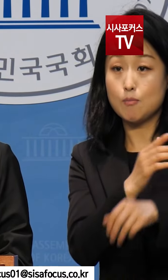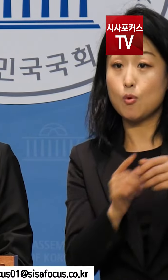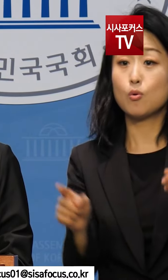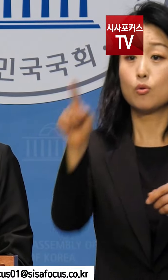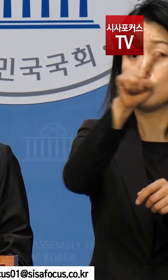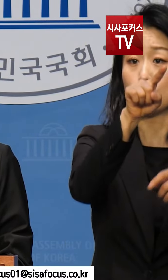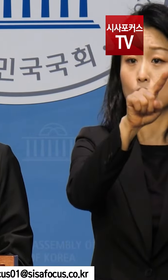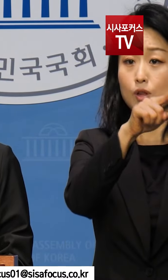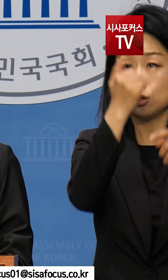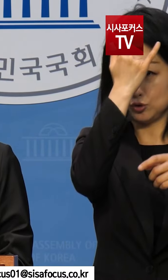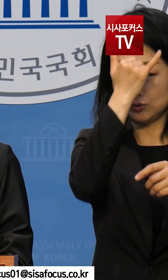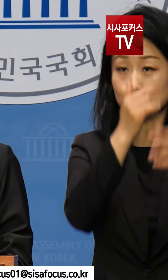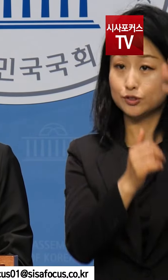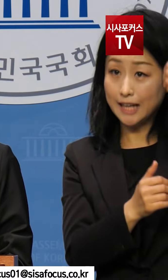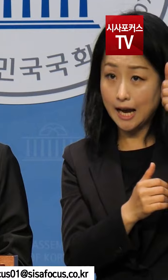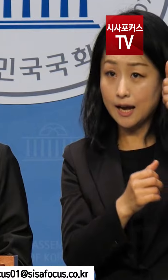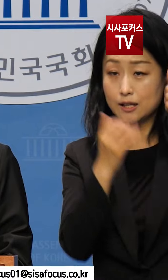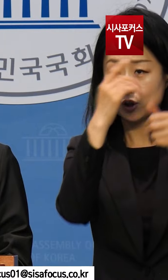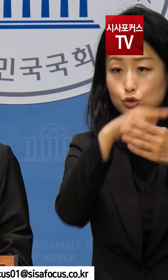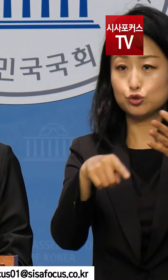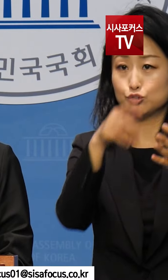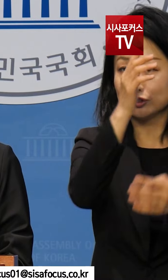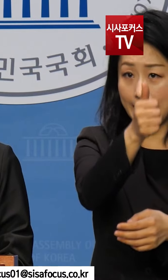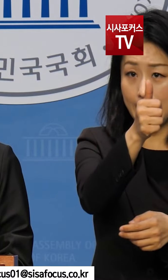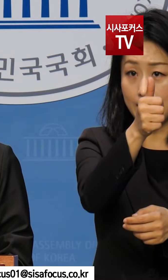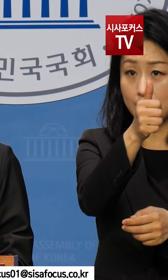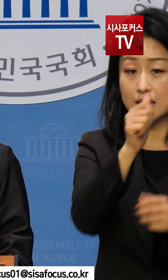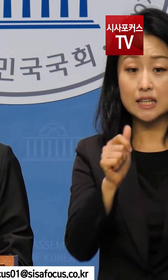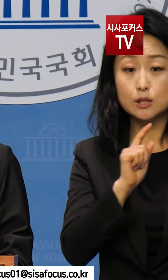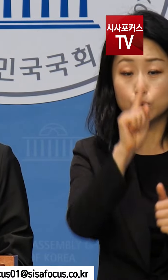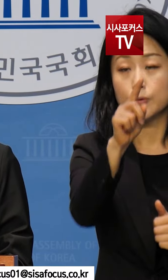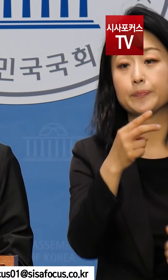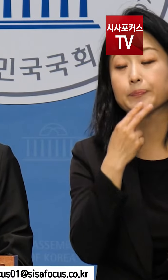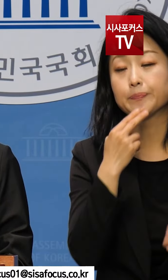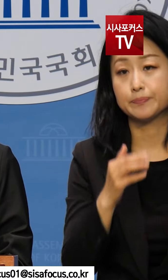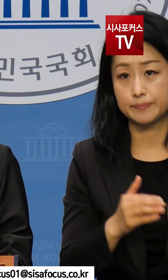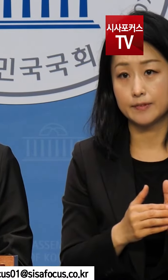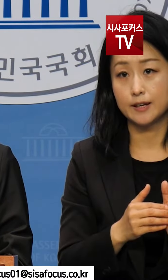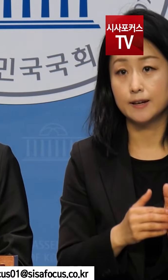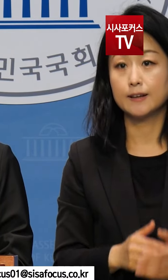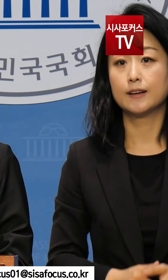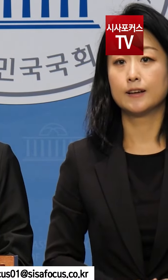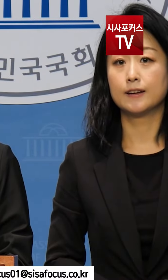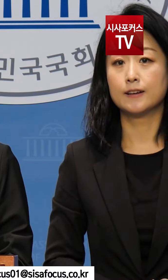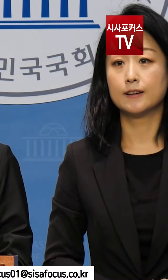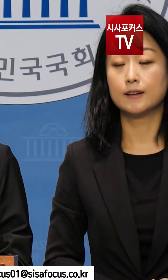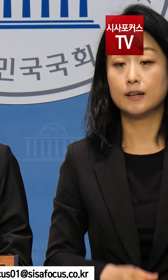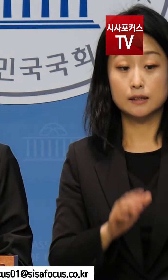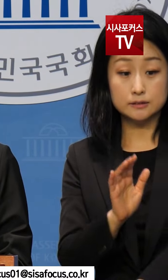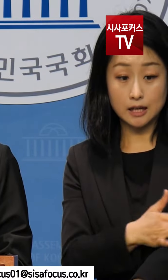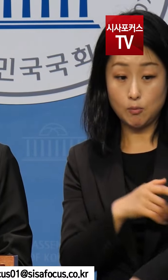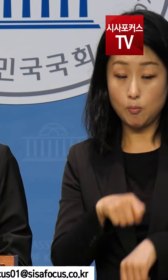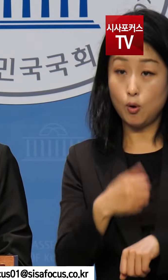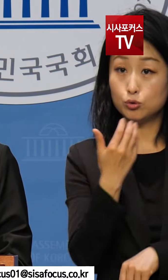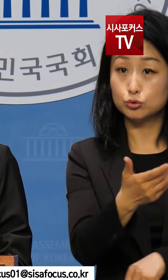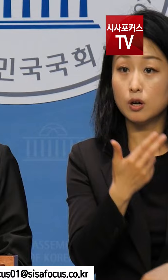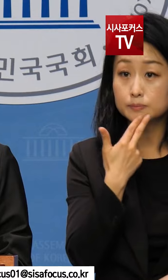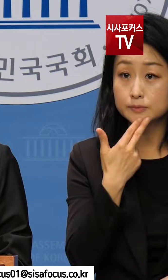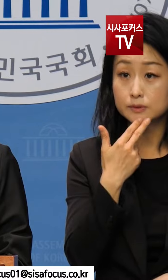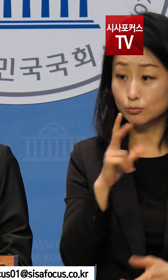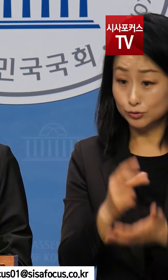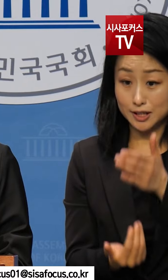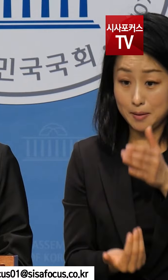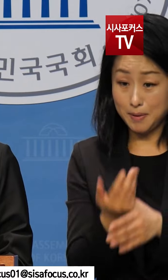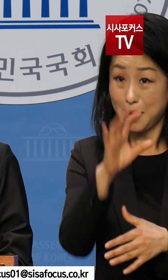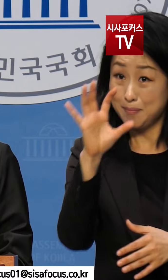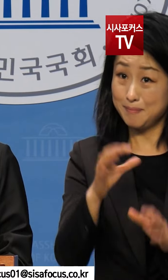충북도지사, 청주시장은 기소조차 되지 않았습니다. 책임자 처벌 없는 재발 방지